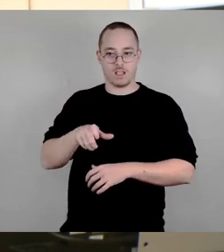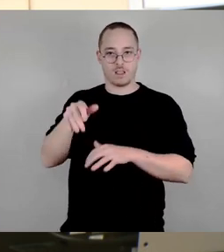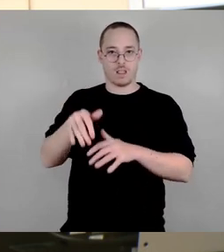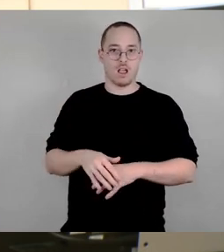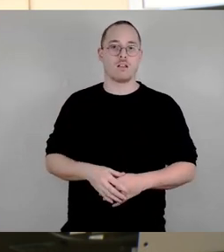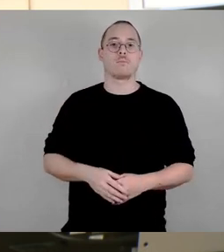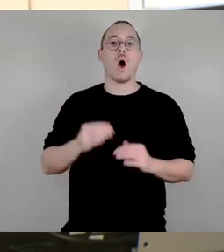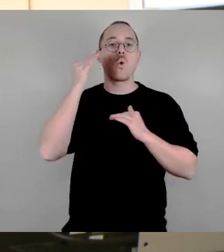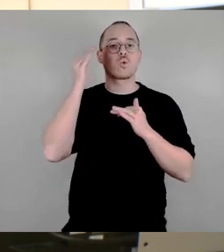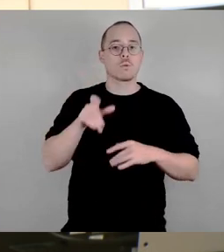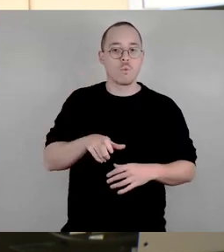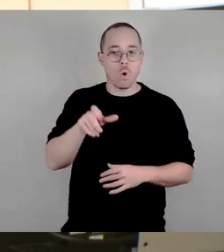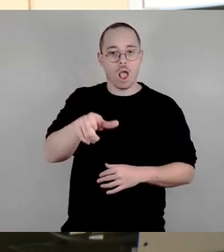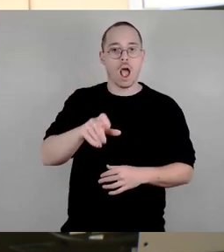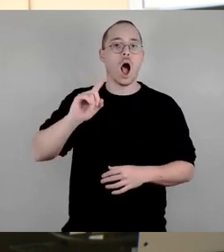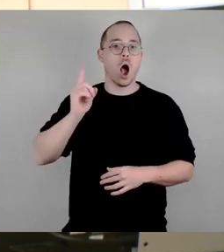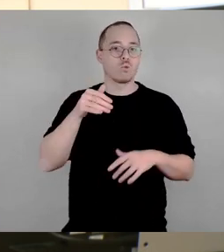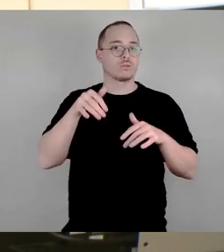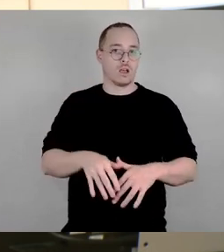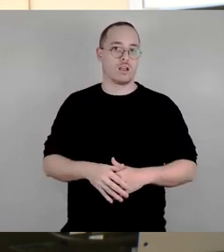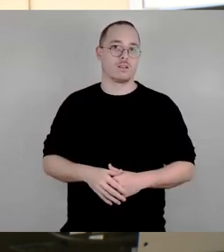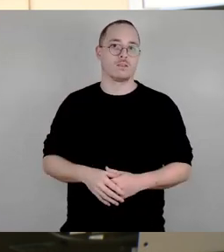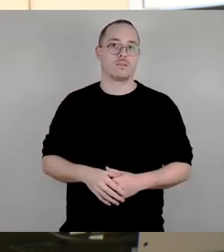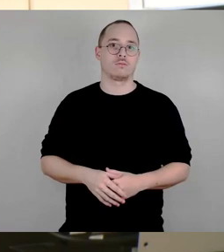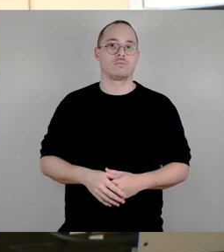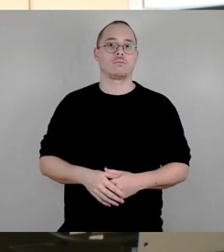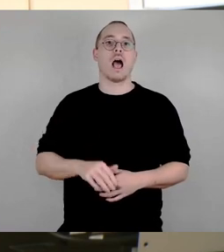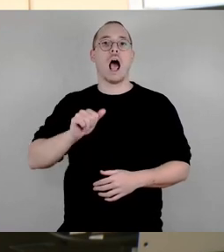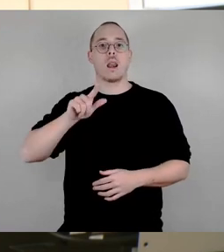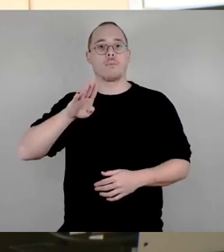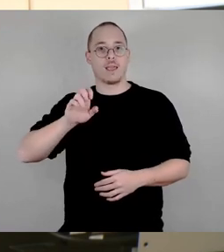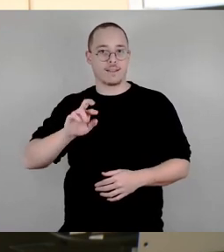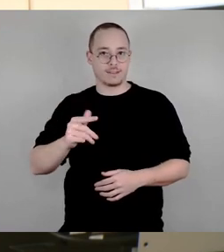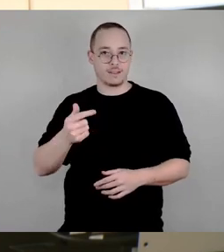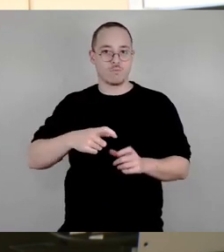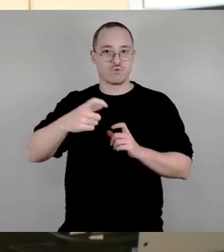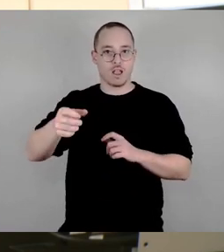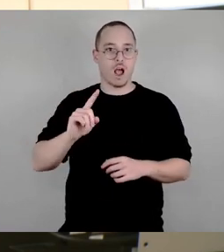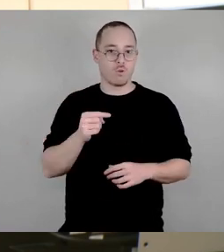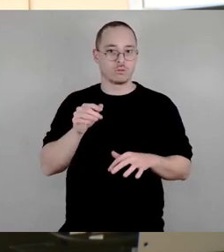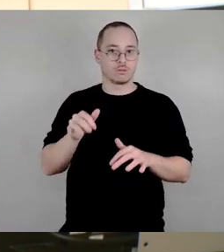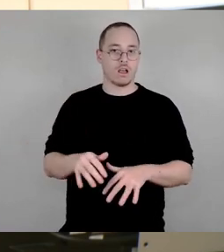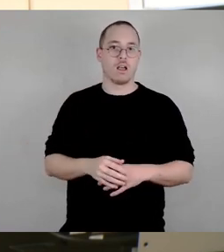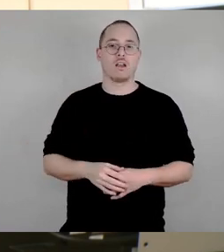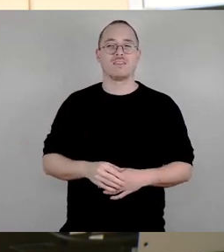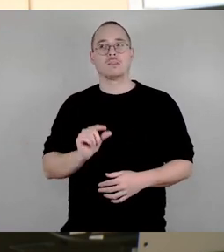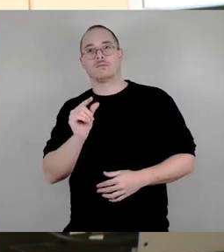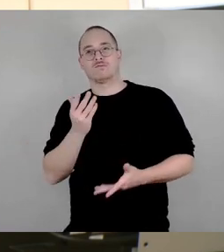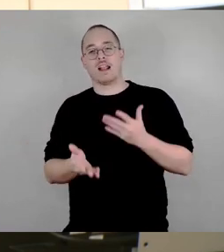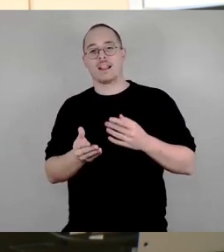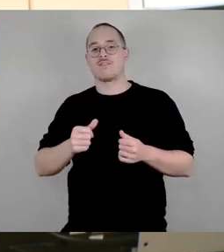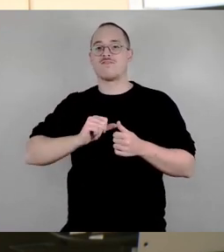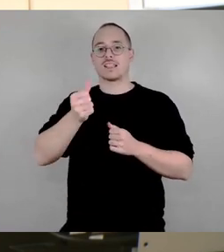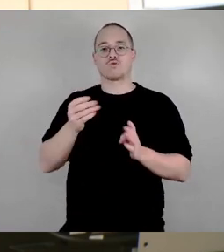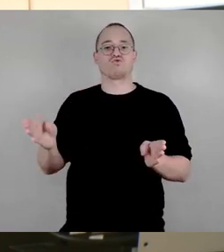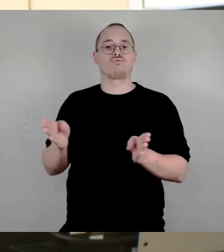dran, es wird, glaube ich, ziemlich gut. Dann haben wir die Albertbrücke, Radverkehrsanlagen, fast zu schmal für den großen Verkehrsanteil, den den Radverkehr